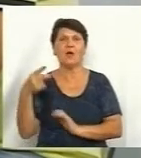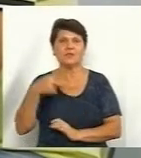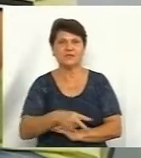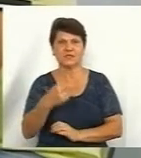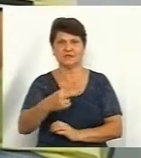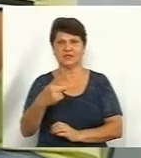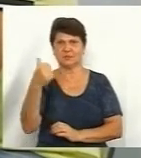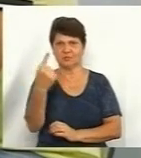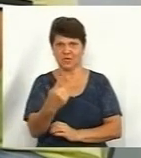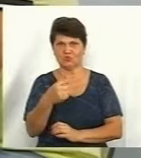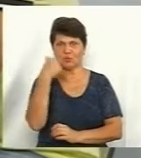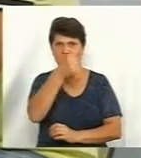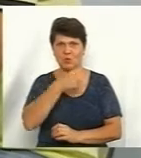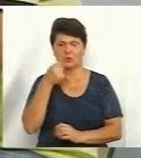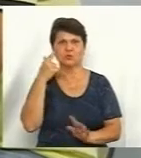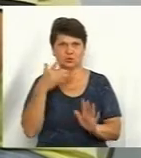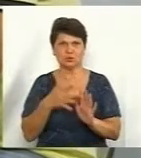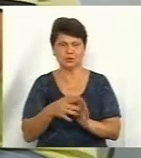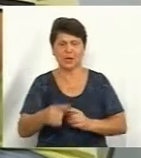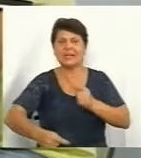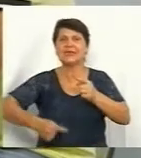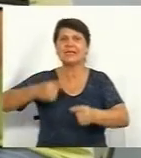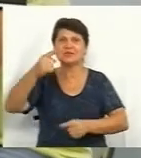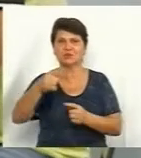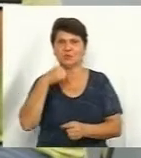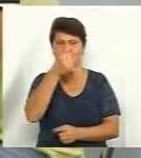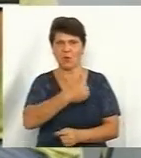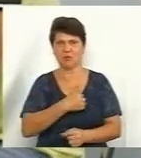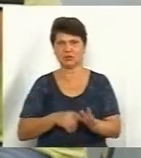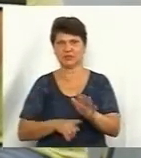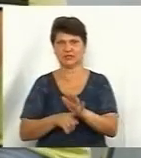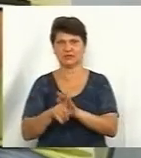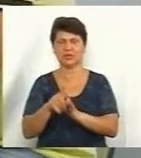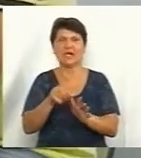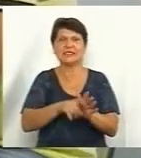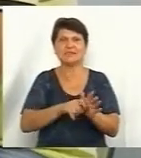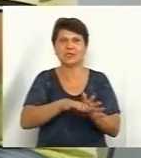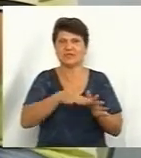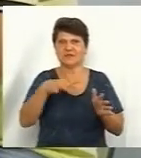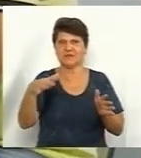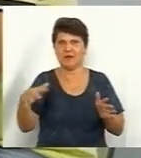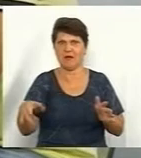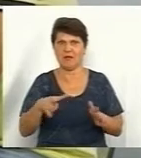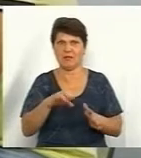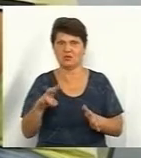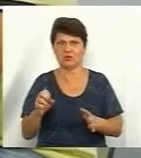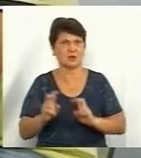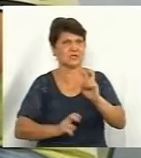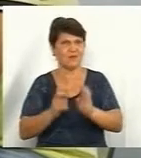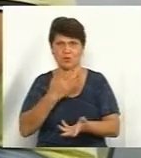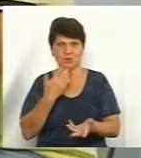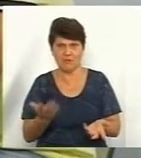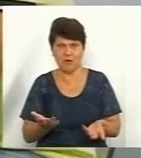Тобто, ми так зрозуміли, що вони вже в слідчому році хочуть запустити те сміттєзвалище. Фундаменту підзаводу немає, проєкту на